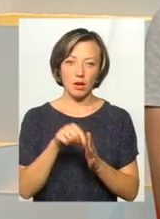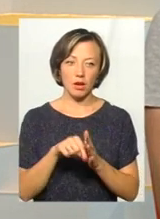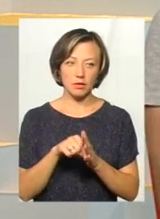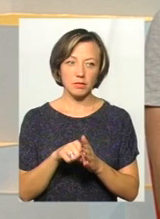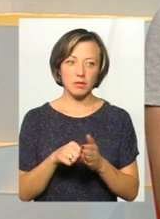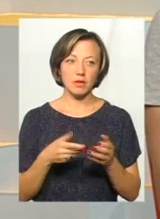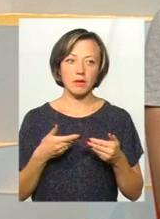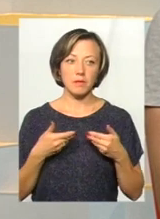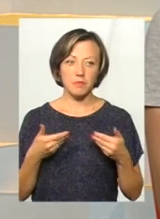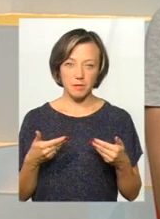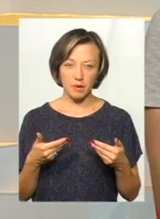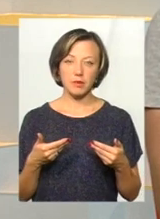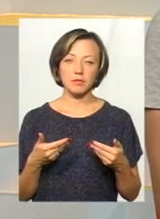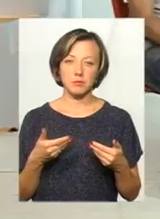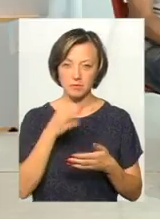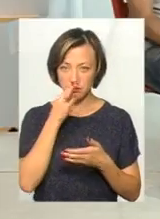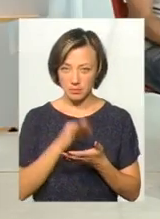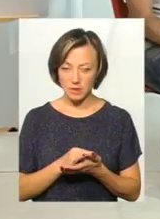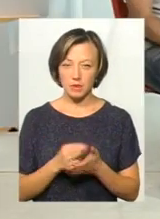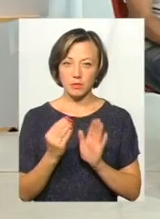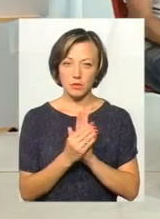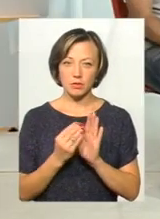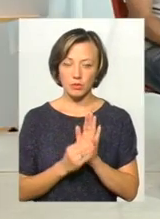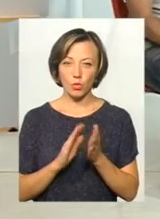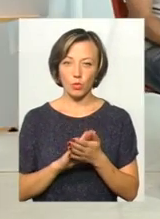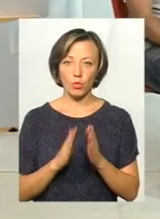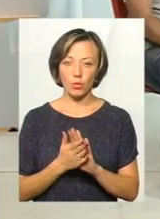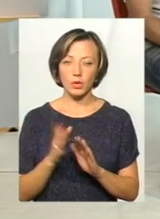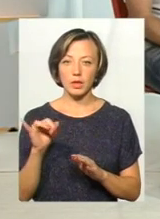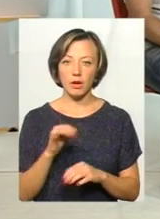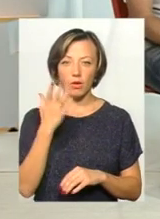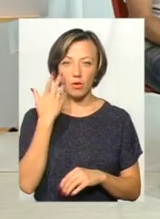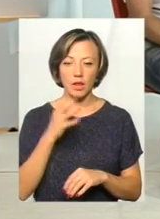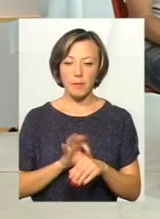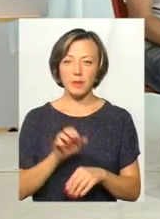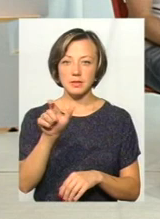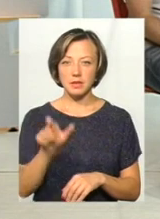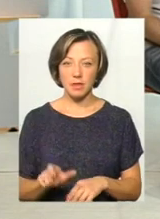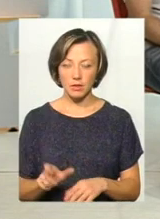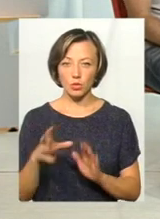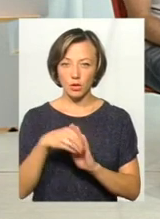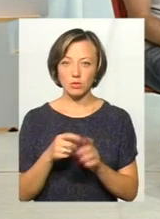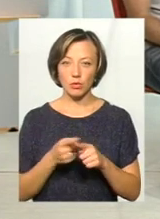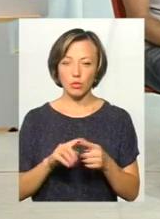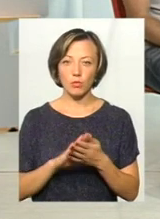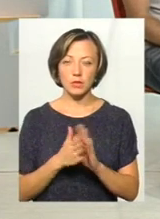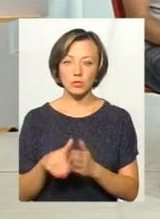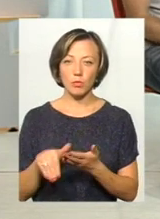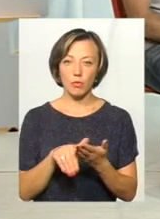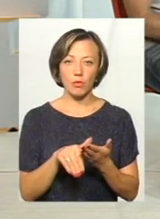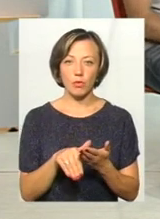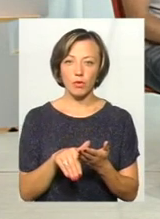ми несемо перед пацієнтом. Це прописано в користувальській угоді. І коли пацієнт доєднується до цієї користувальської угоди за допомогою